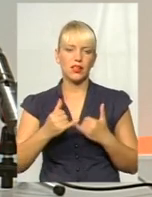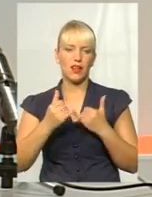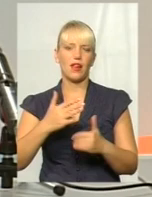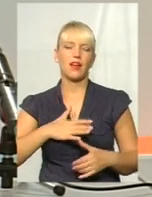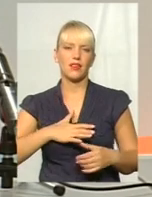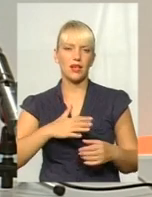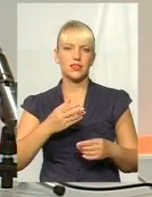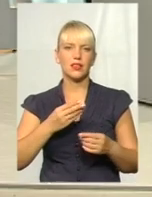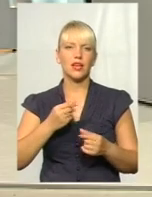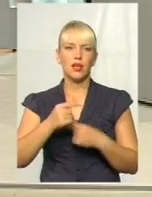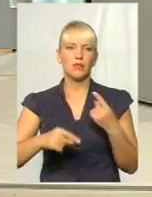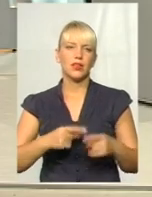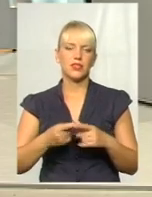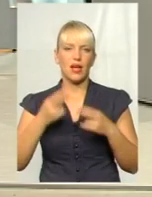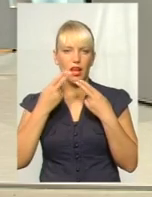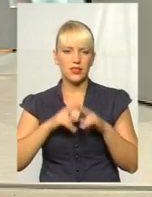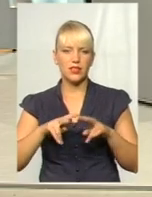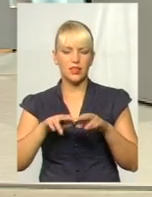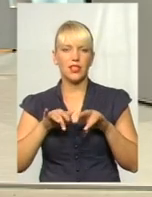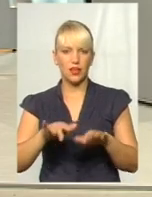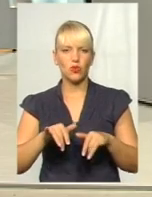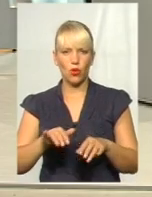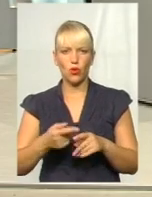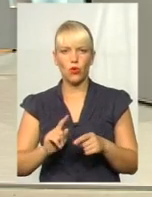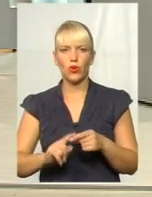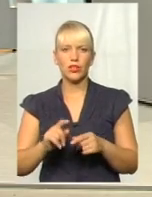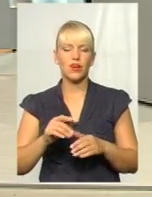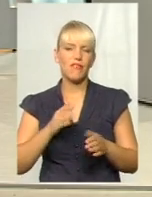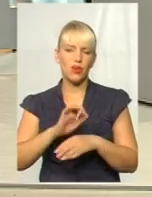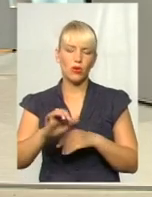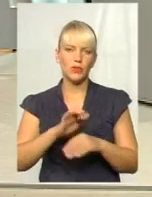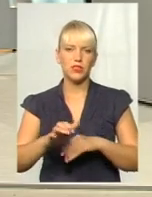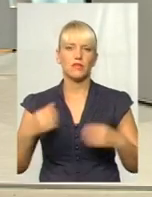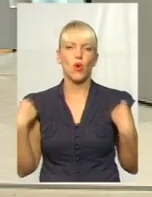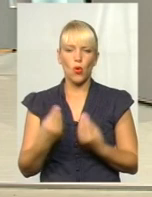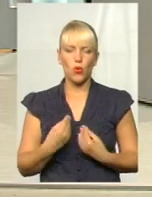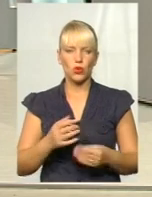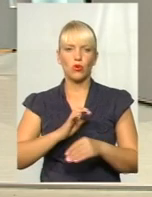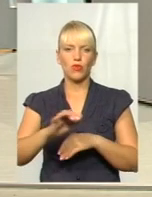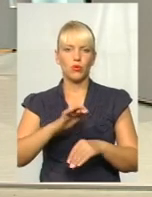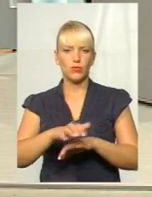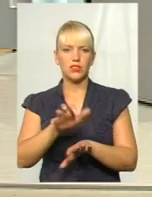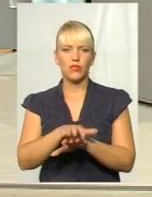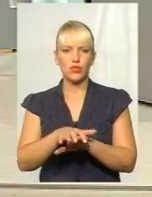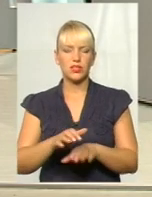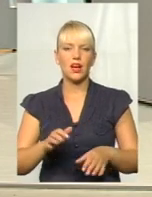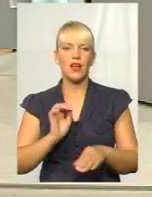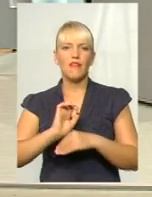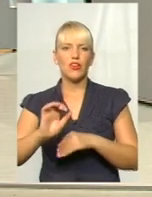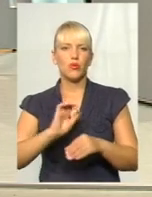Це IT-технології, виробництво одягу, взуття, виробництво меблів, виробництво